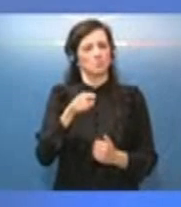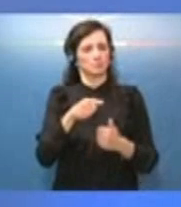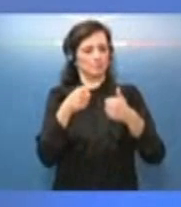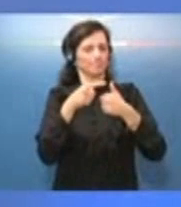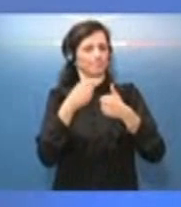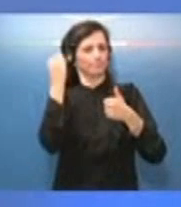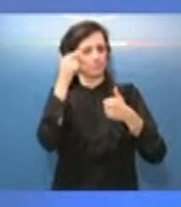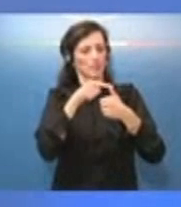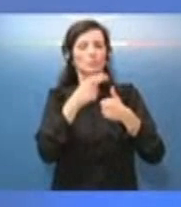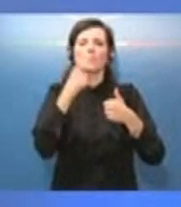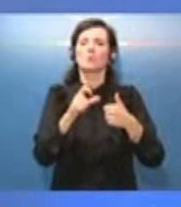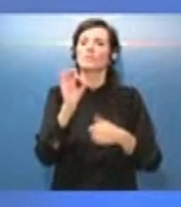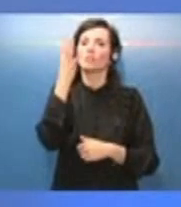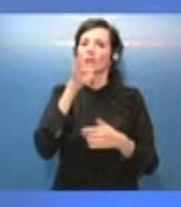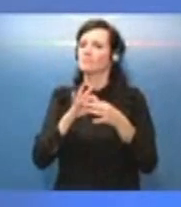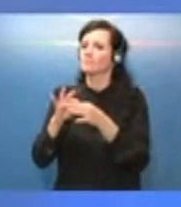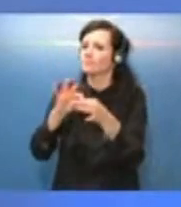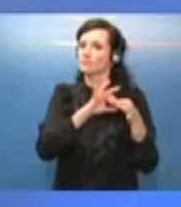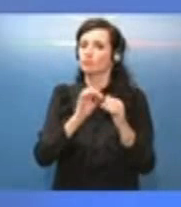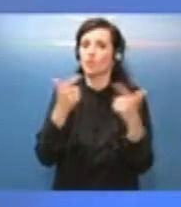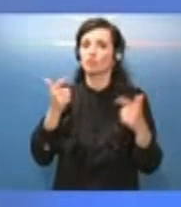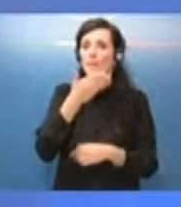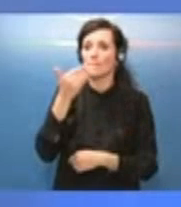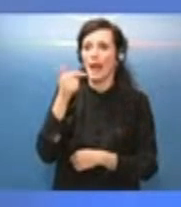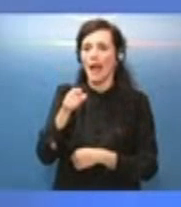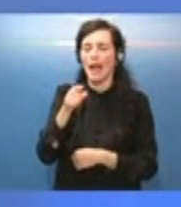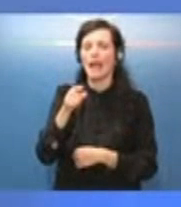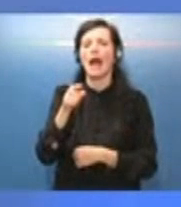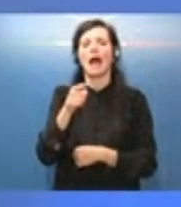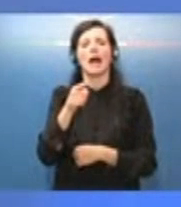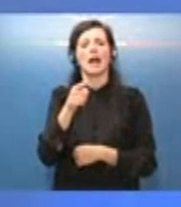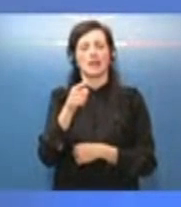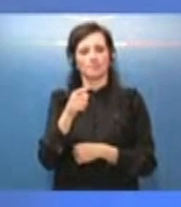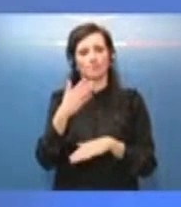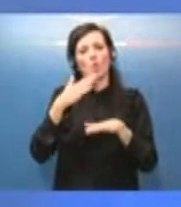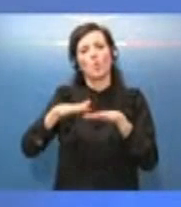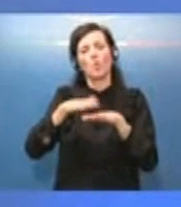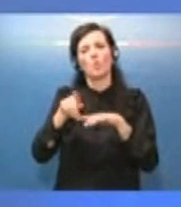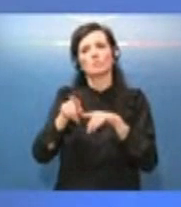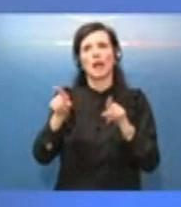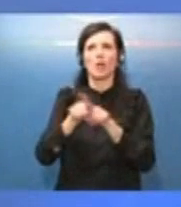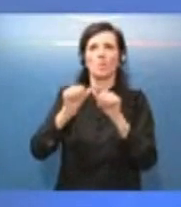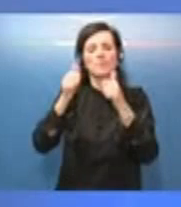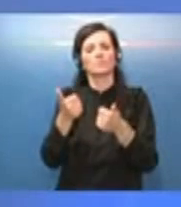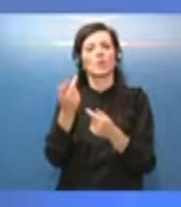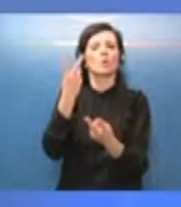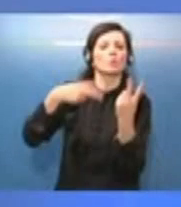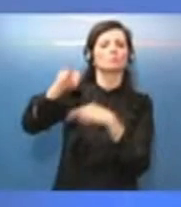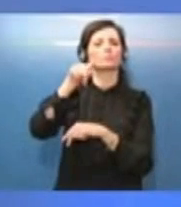compattezza viene poi utilizzata anche come scusa per l'evasione dall'obbligo, per la